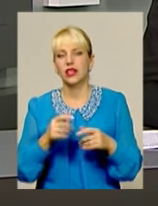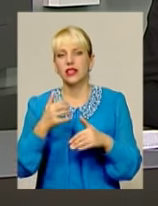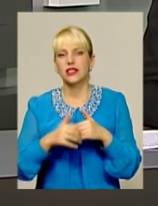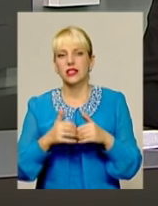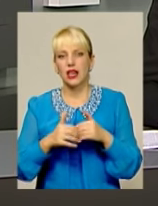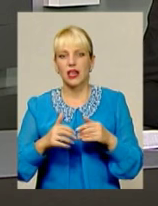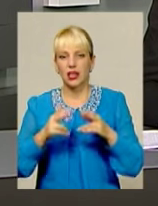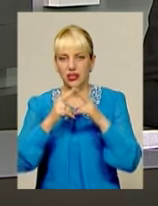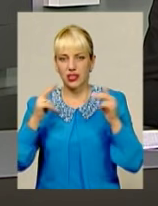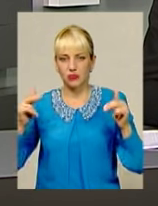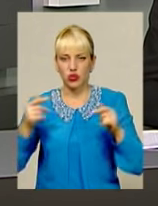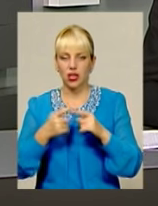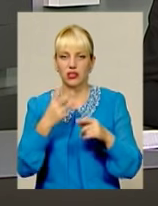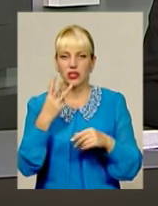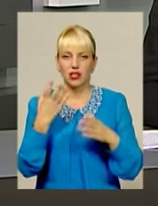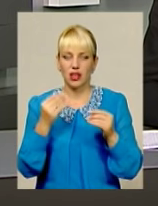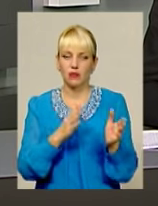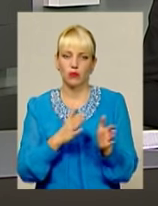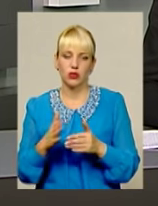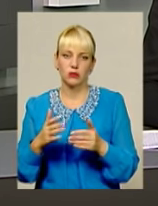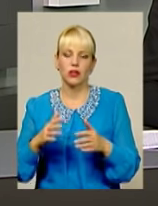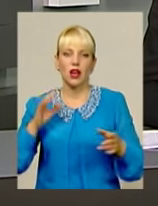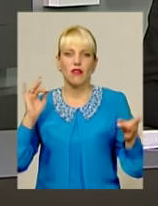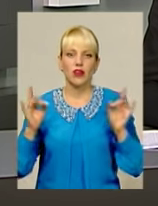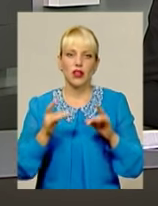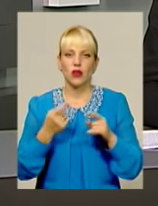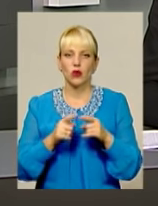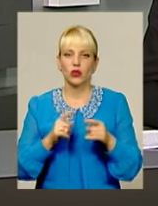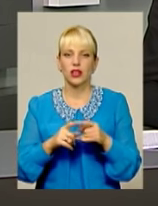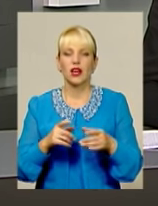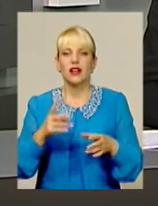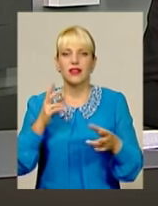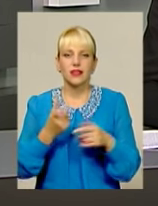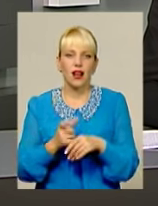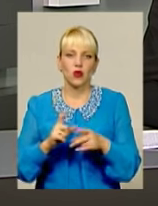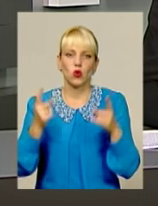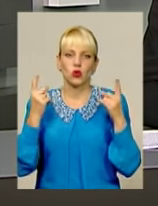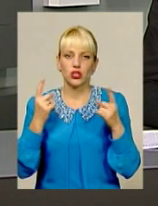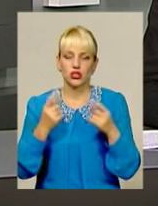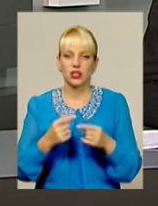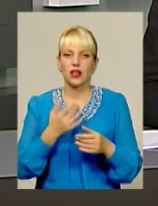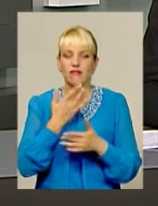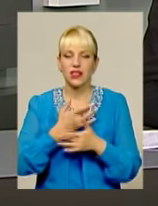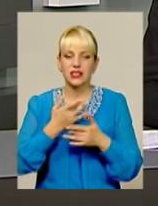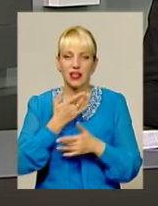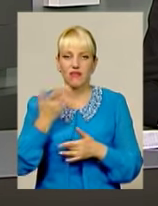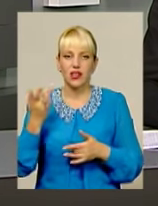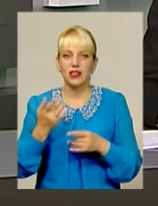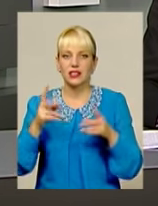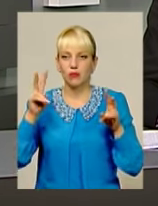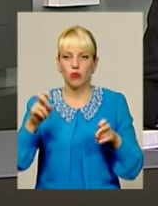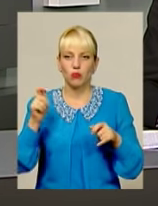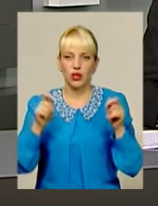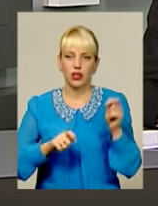в стародавній фортеці вже третій день поспіль вирує найгучніша мистецька подія осені – фестиваль Республіка. Більше сотні